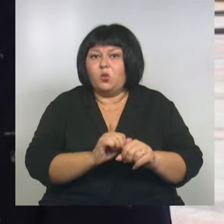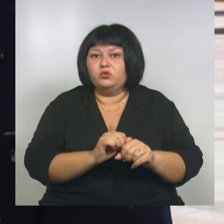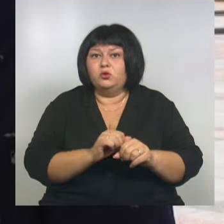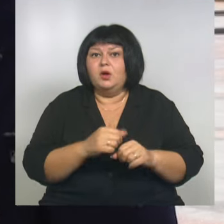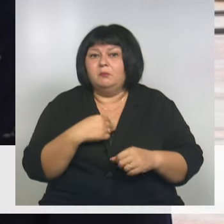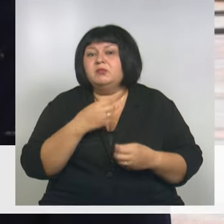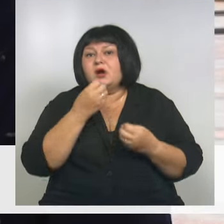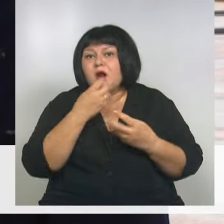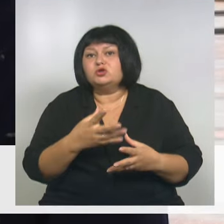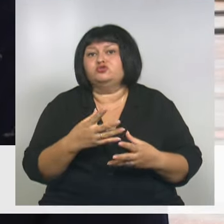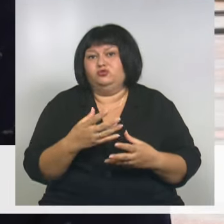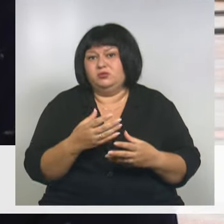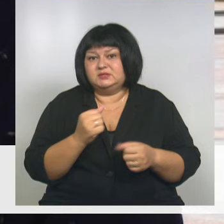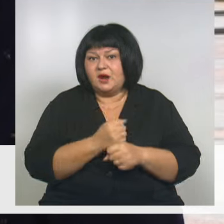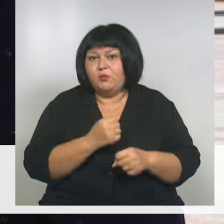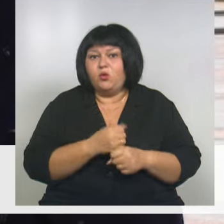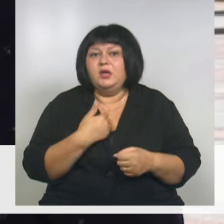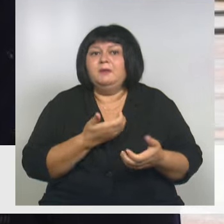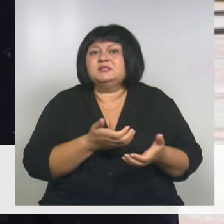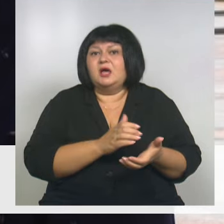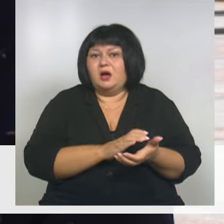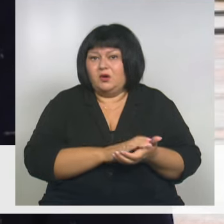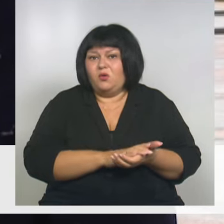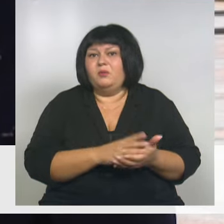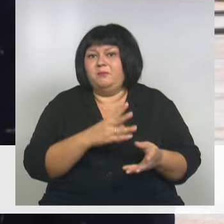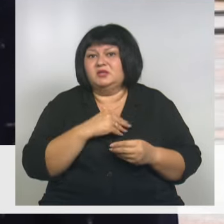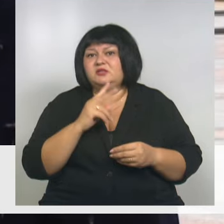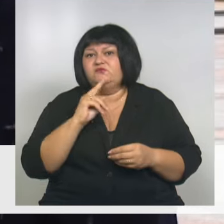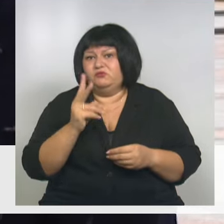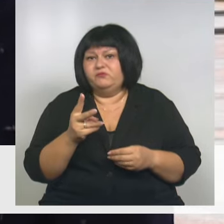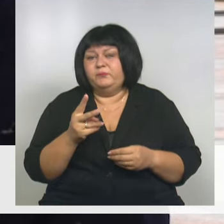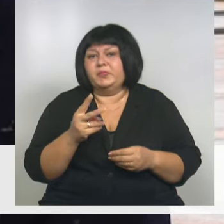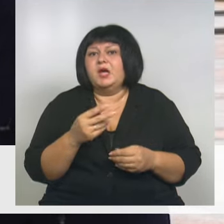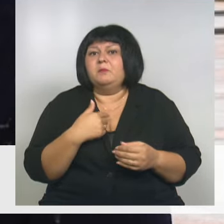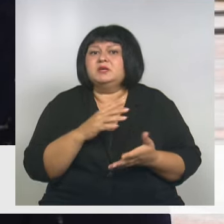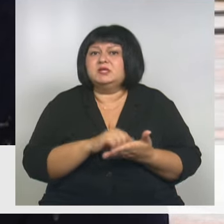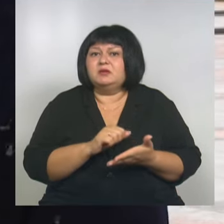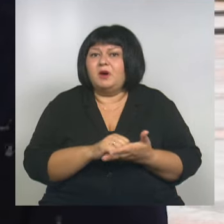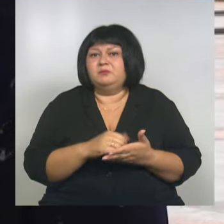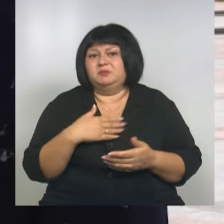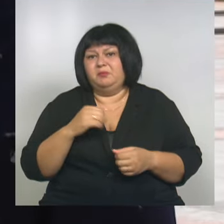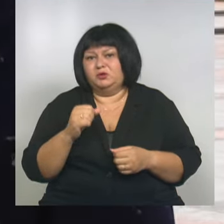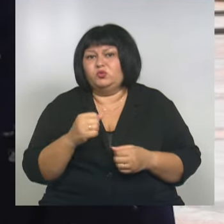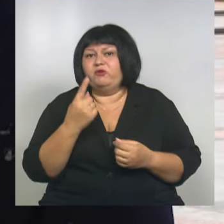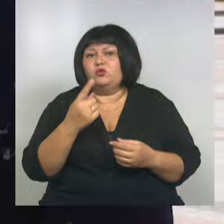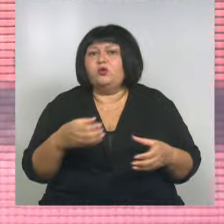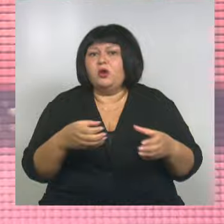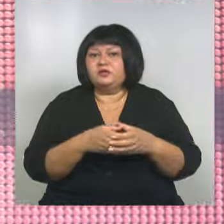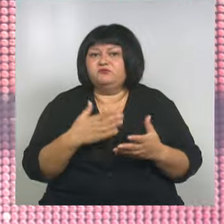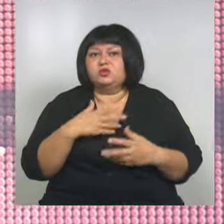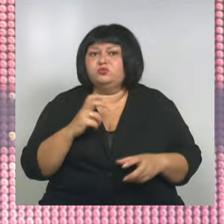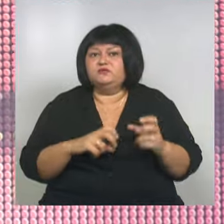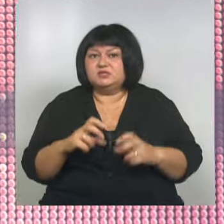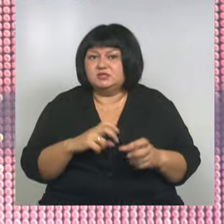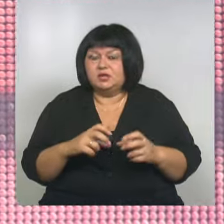потому что мы уже знакомы около двух лет. Это моя очень близкая подруга. Мы занимаемся в одном коллективе в нашем университете.